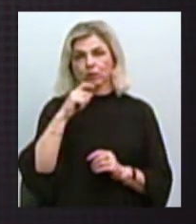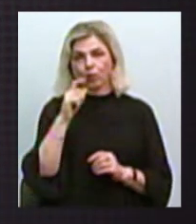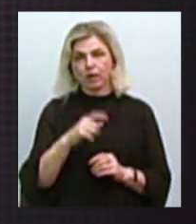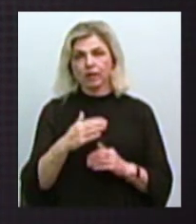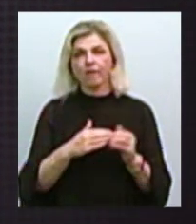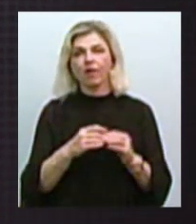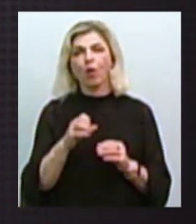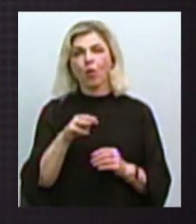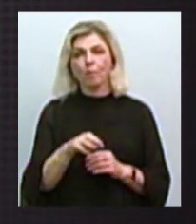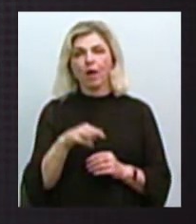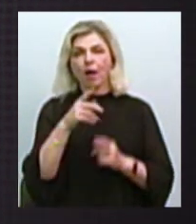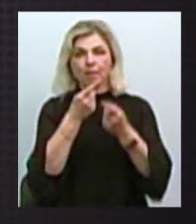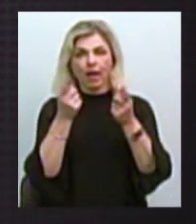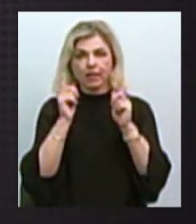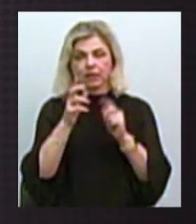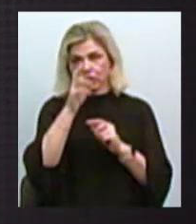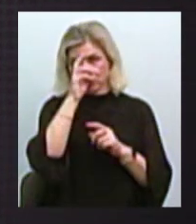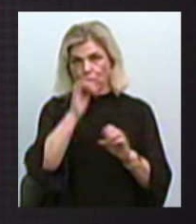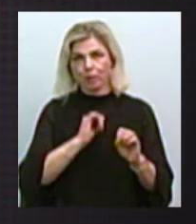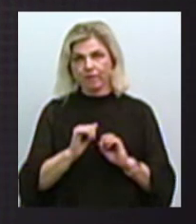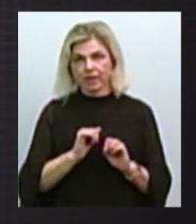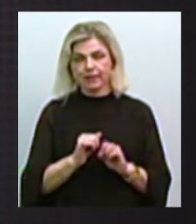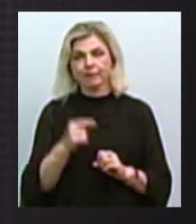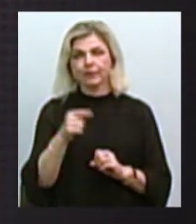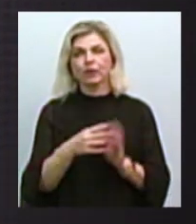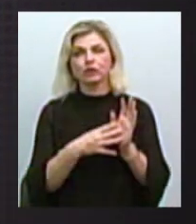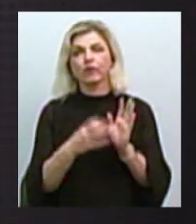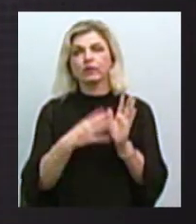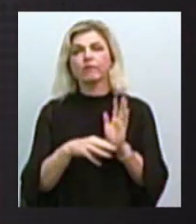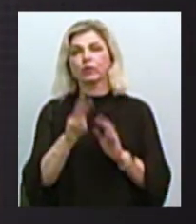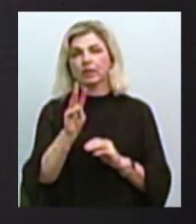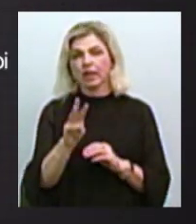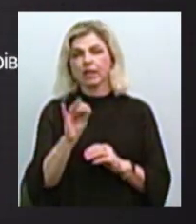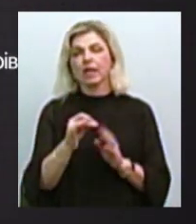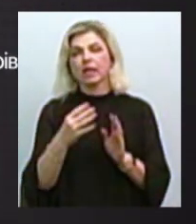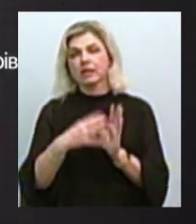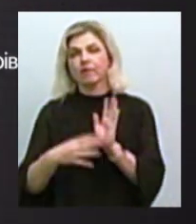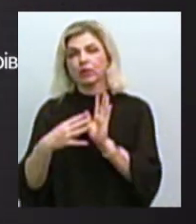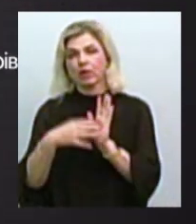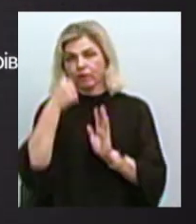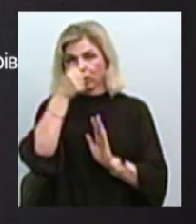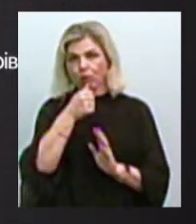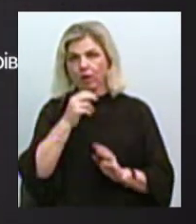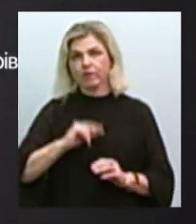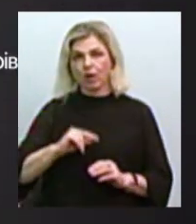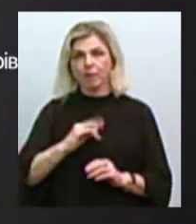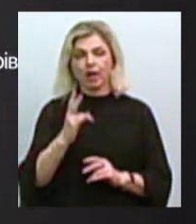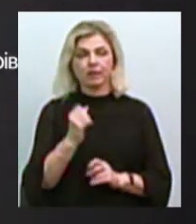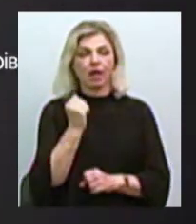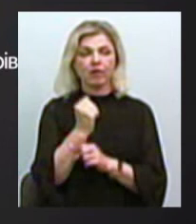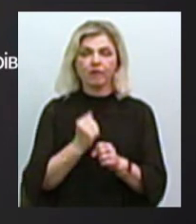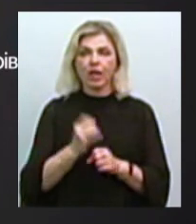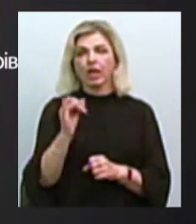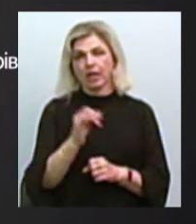фахом магістр державного управління. З 1993 по 1999 роки працював на робітничих та керівних